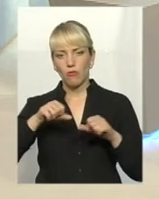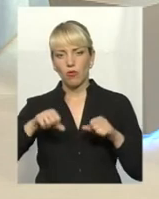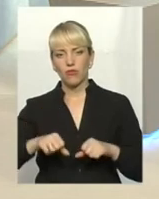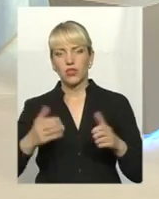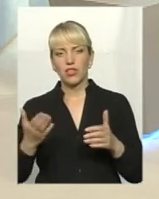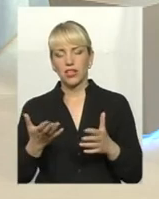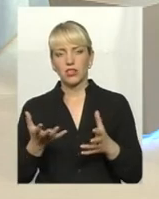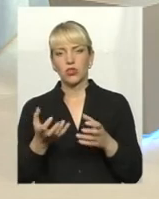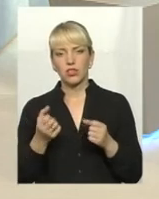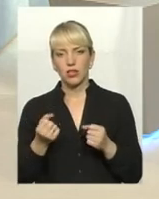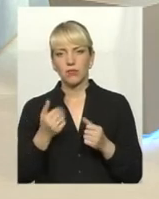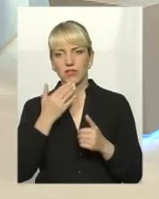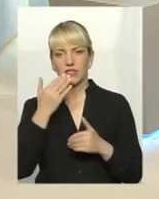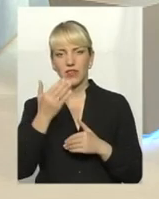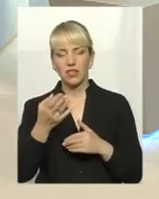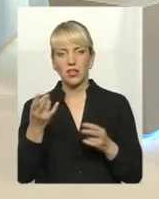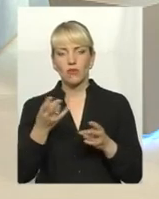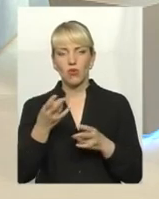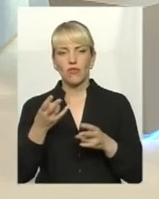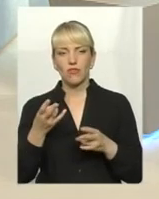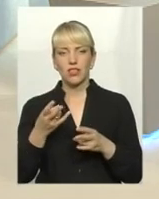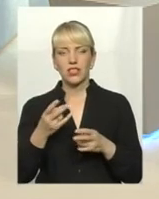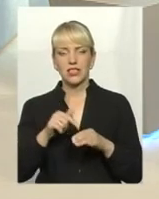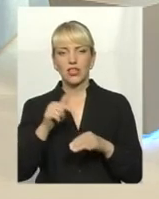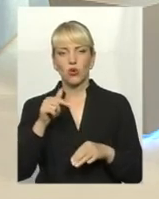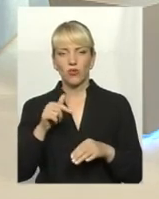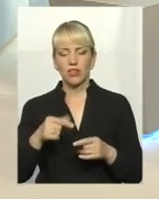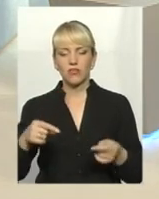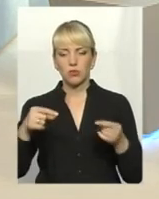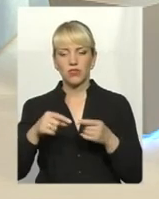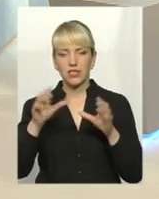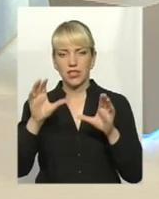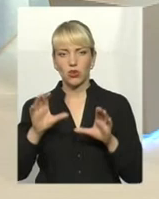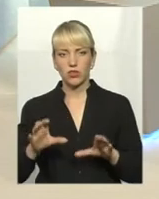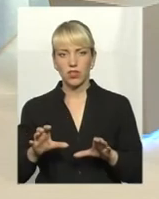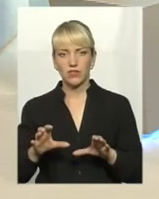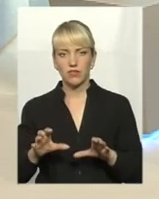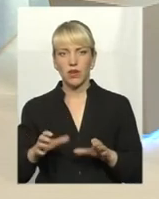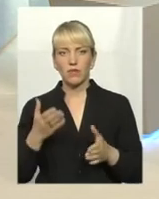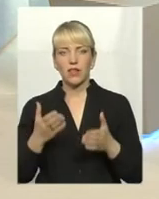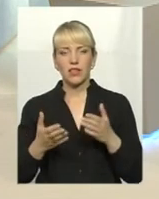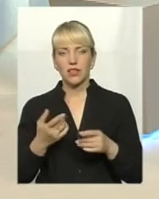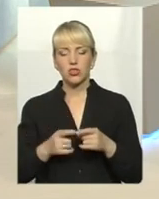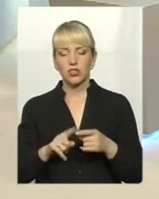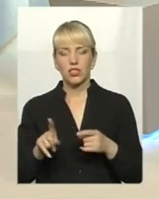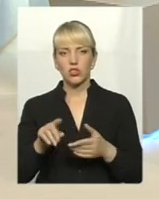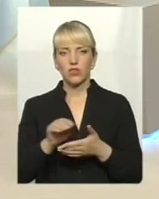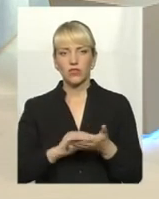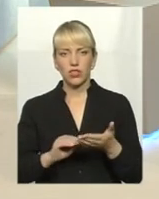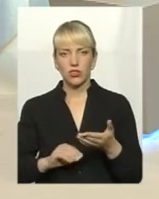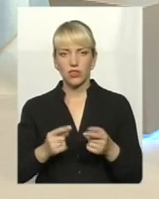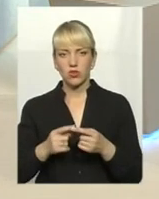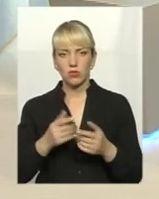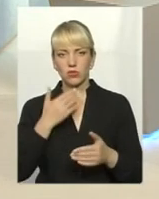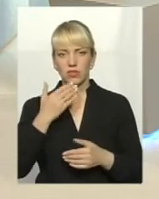який отримував звернення, він повинен зреагувати в відповідності до чинного законодавства. Якщо те, що викладено у даному зверненні,